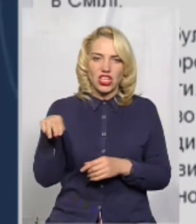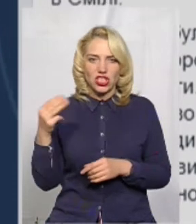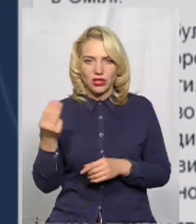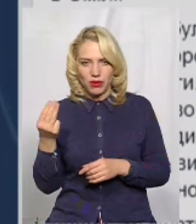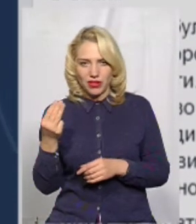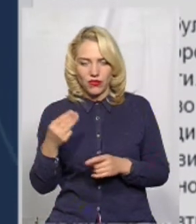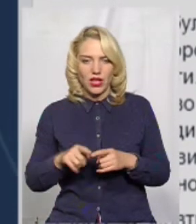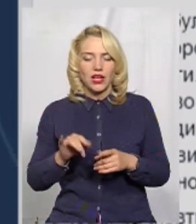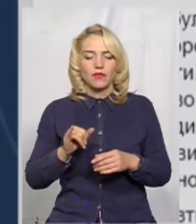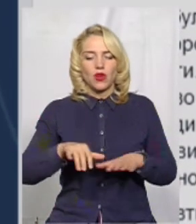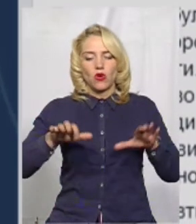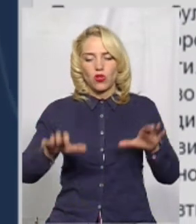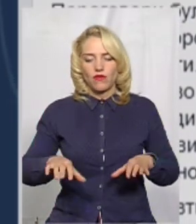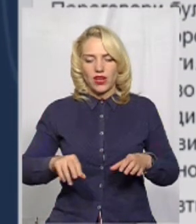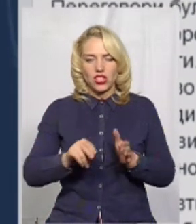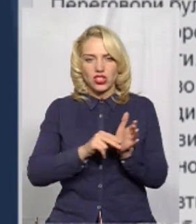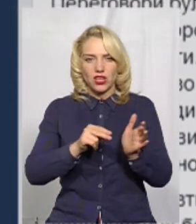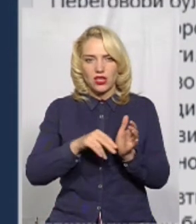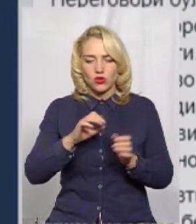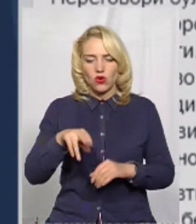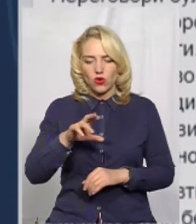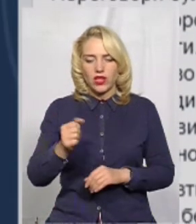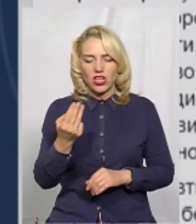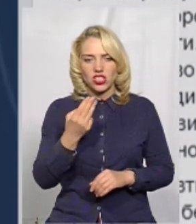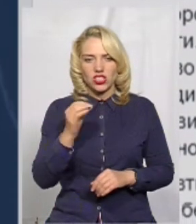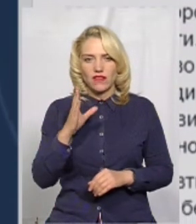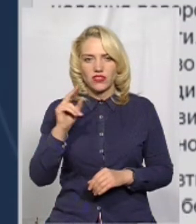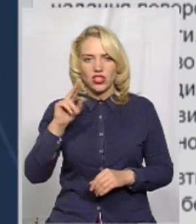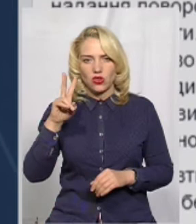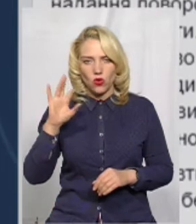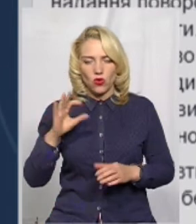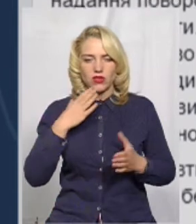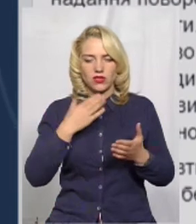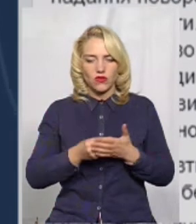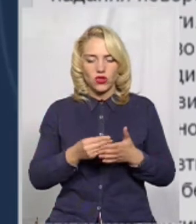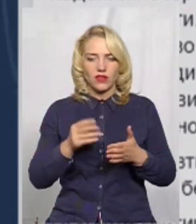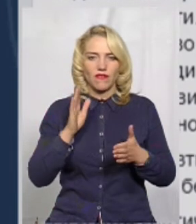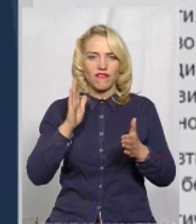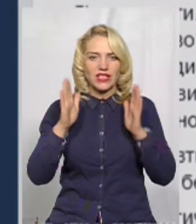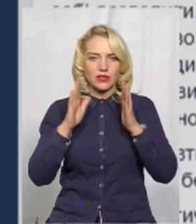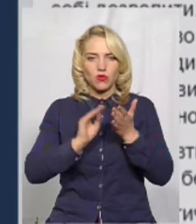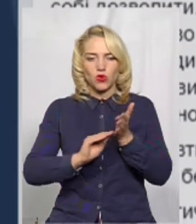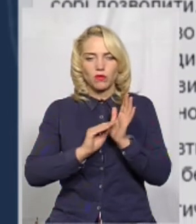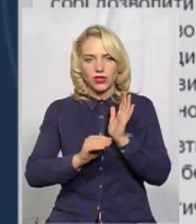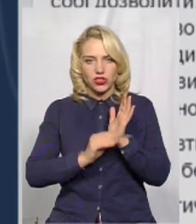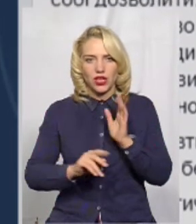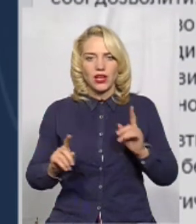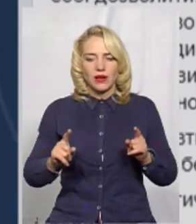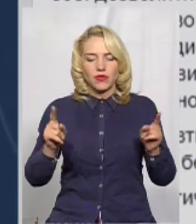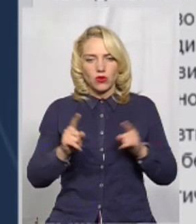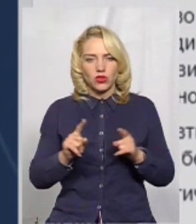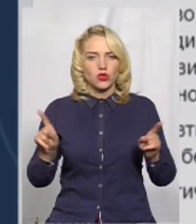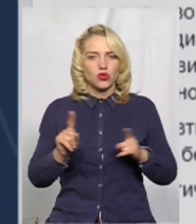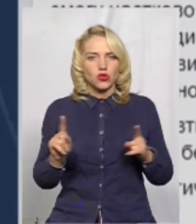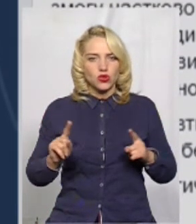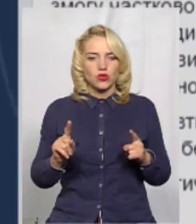концесії. Голова Черкаської ОДА Ігор Шевченко на своїй сторінці у Фейсбук пише, зацитую коротко, Робимо